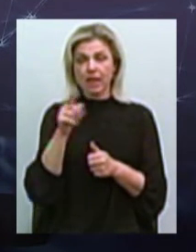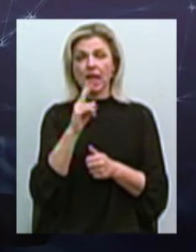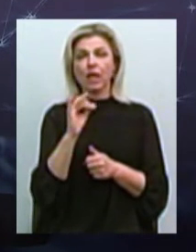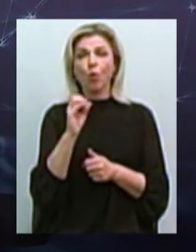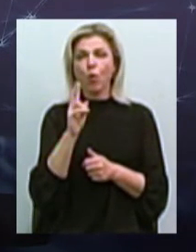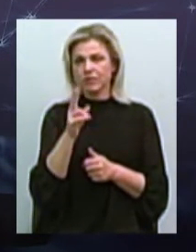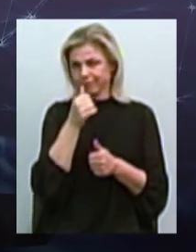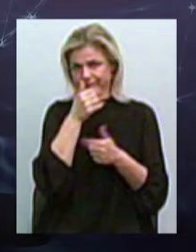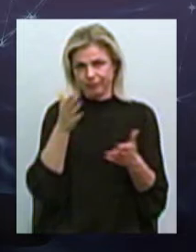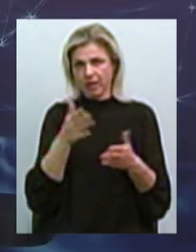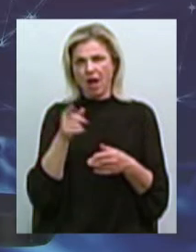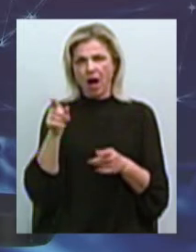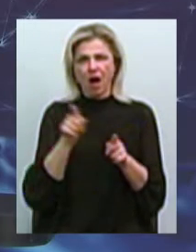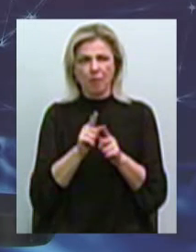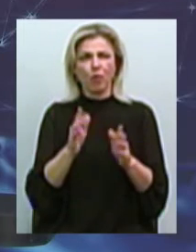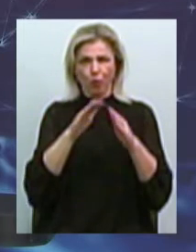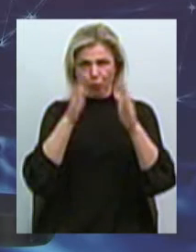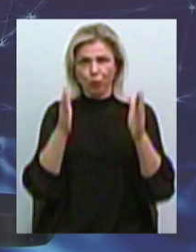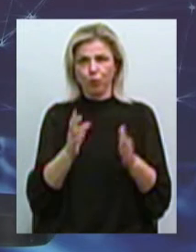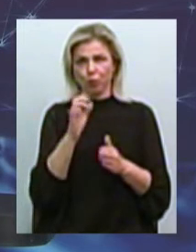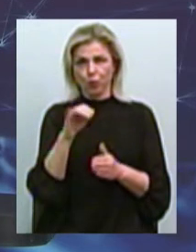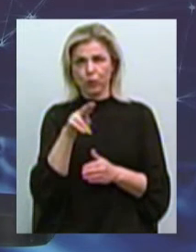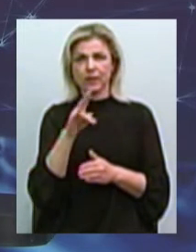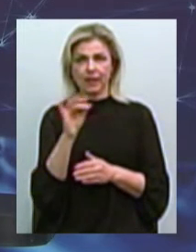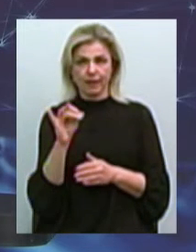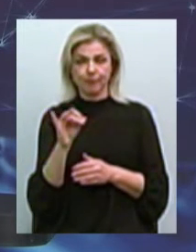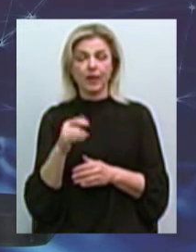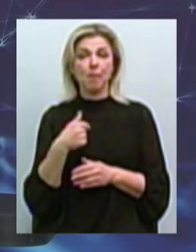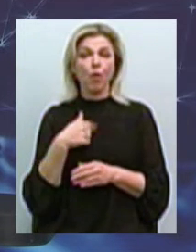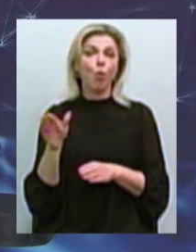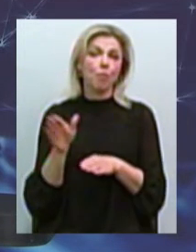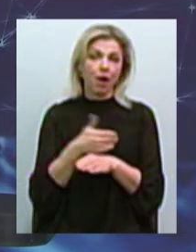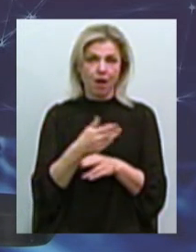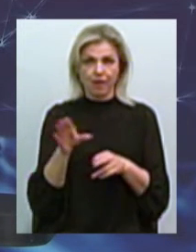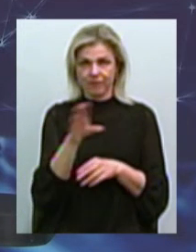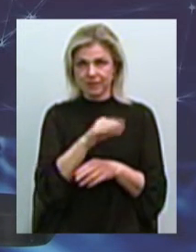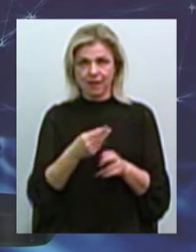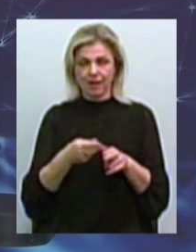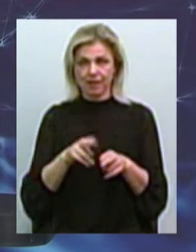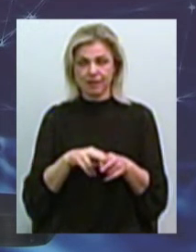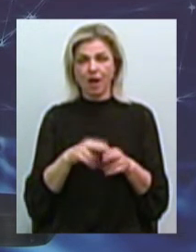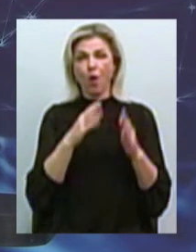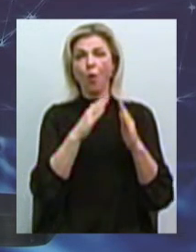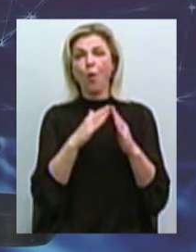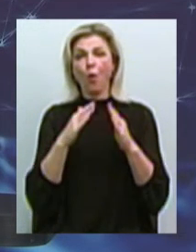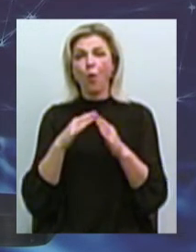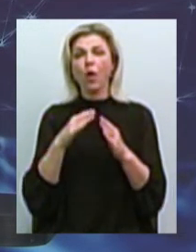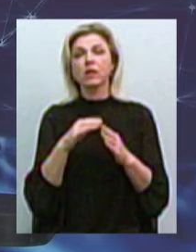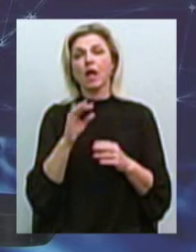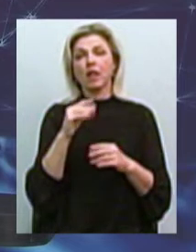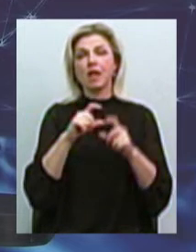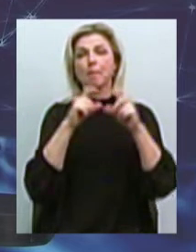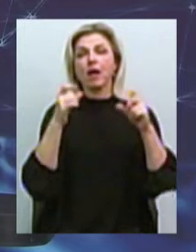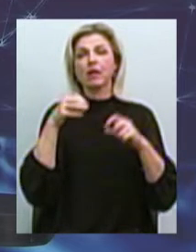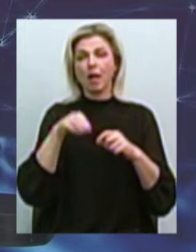контейнери. Після того, як ми поубирали всі ці контейнери, департамент ЖКХ